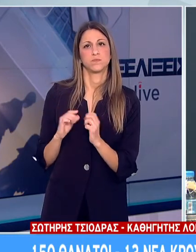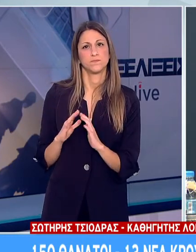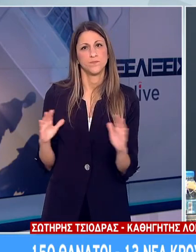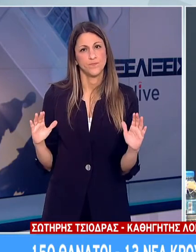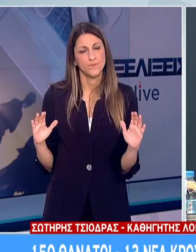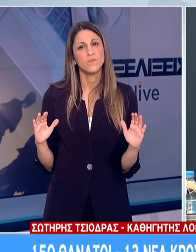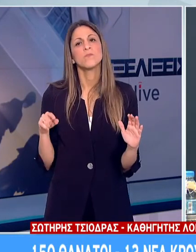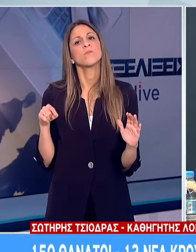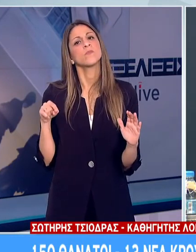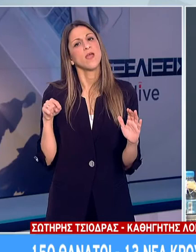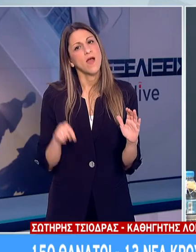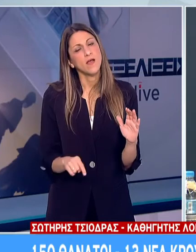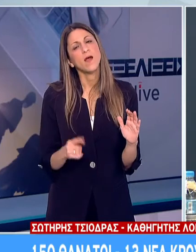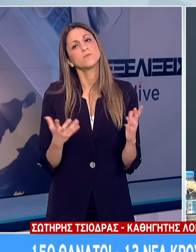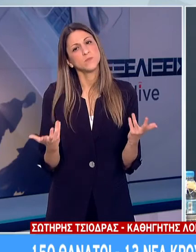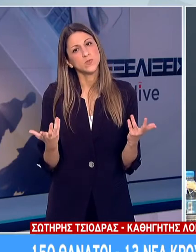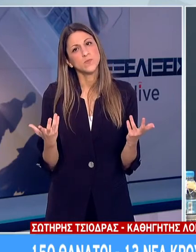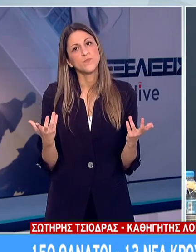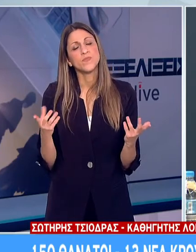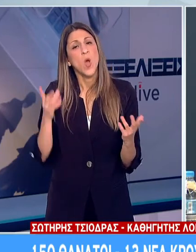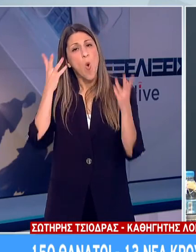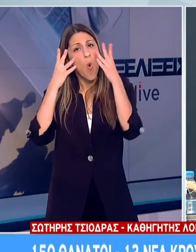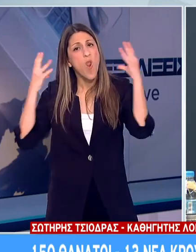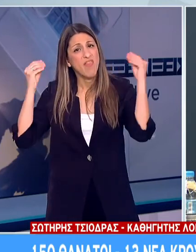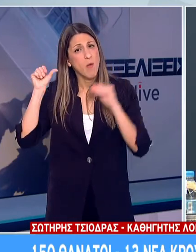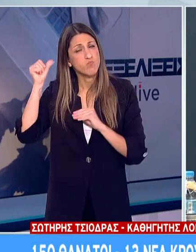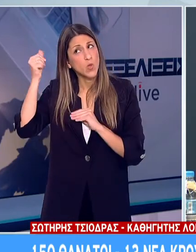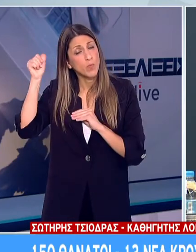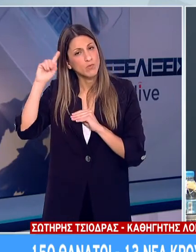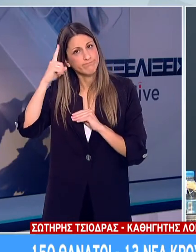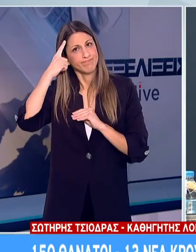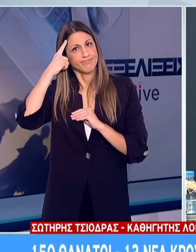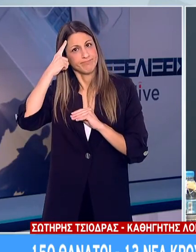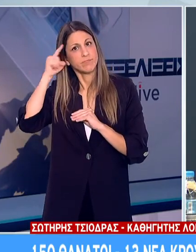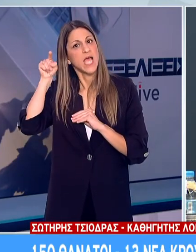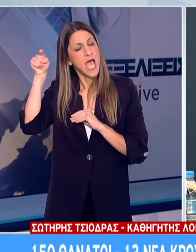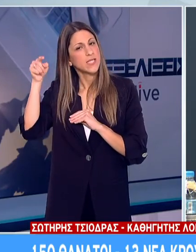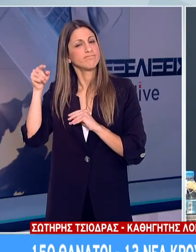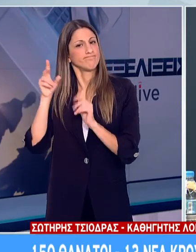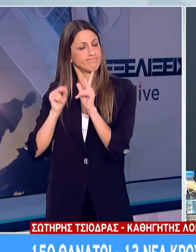οι κύριοι πρωταγωνιστές αυτήν ιστορία είναι συνάδελφοι από την Ολλανδία με τους οποίους